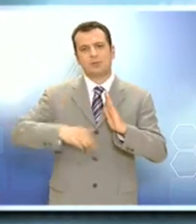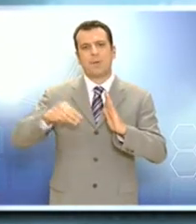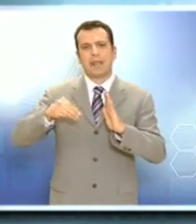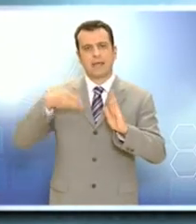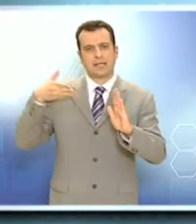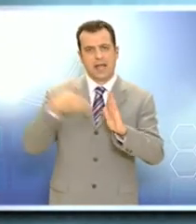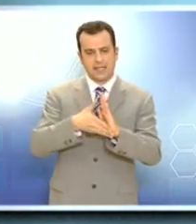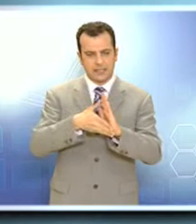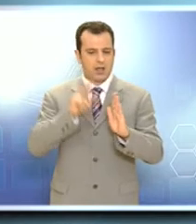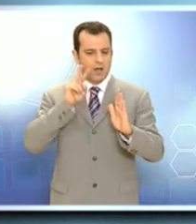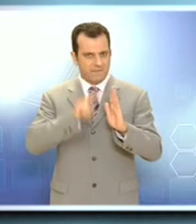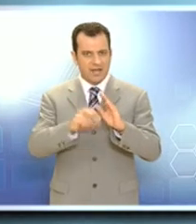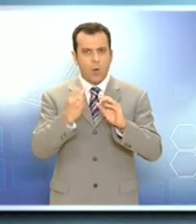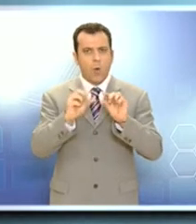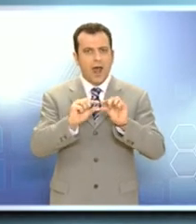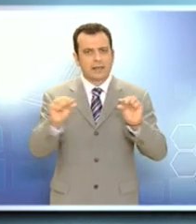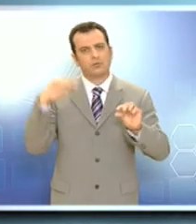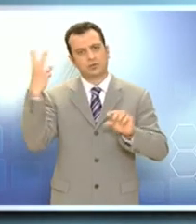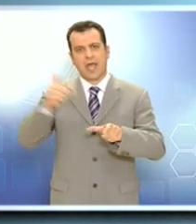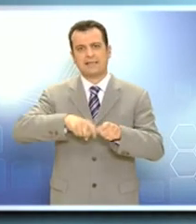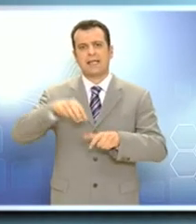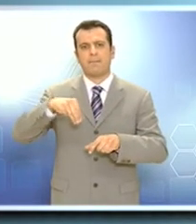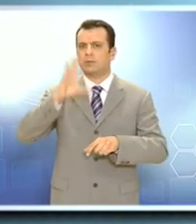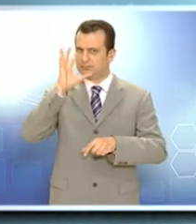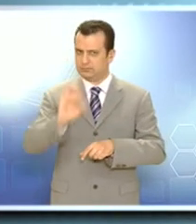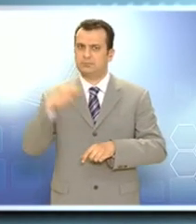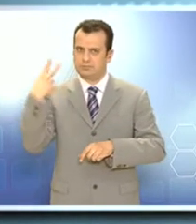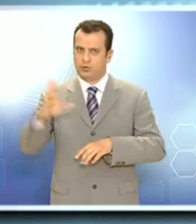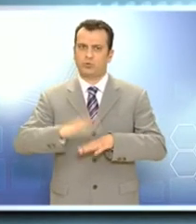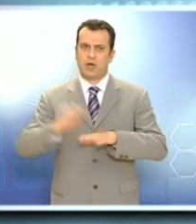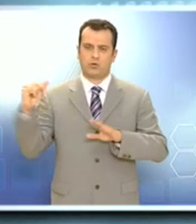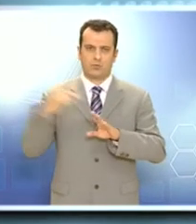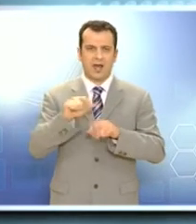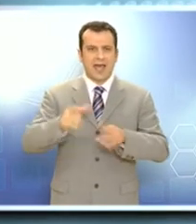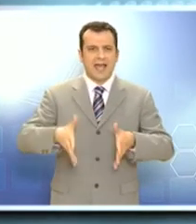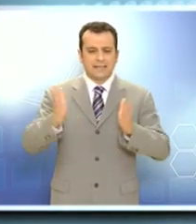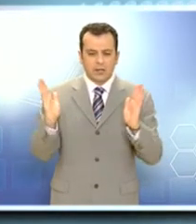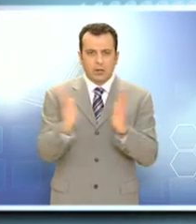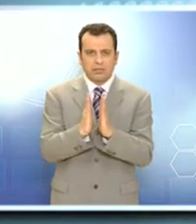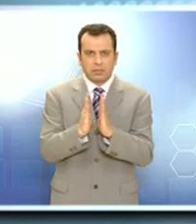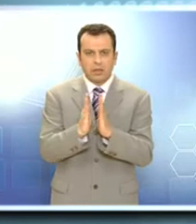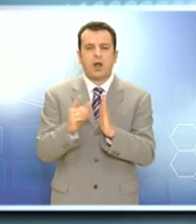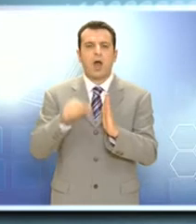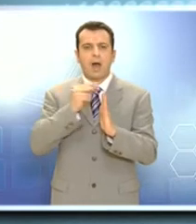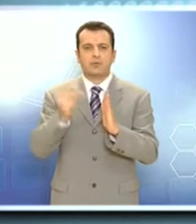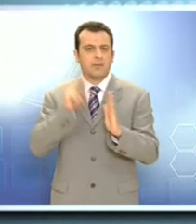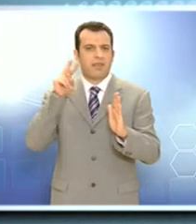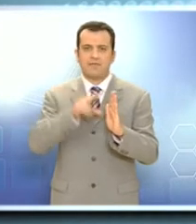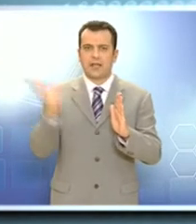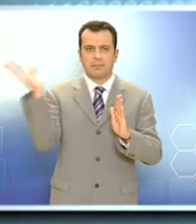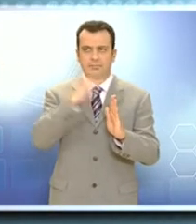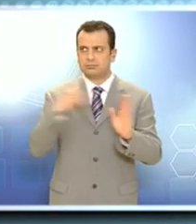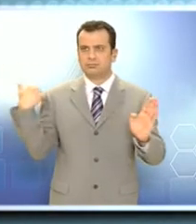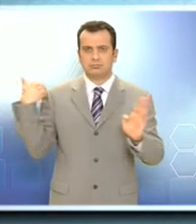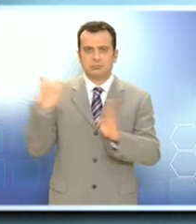και έχει ευδιάκριτο αριθμό πλαισίου της Boeing. Ο χώρος μεταξύ των δύο κτηρίων είναι εξαιρετικά στενός και αυτό εξηγεί γιατί το εξάρτημα είχε